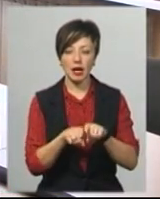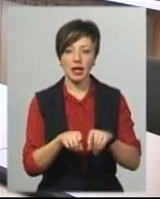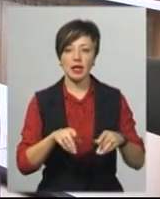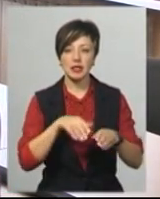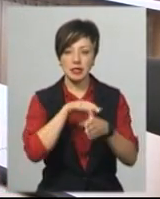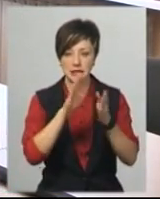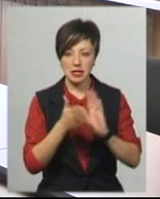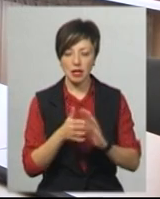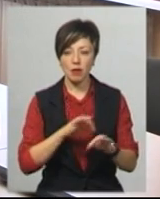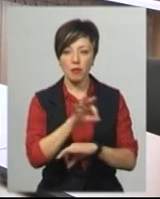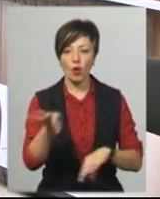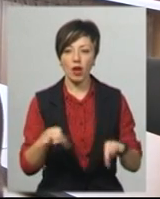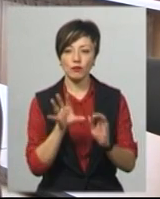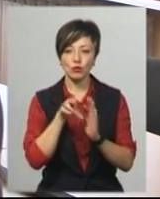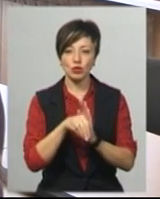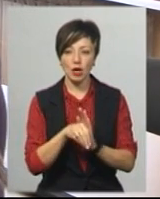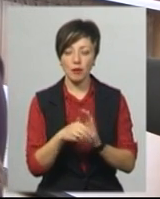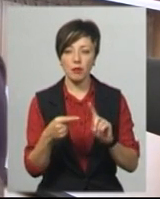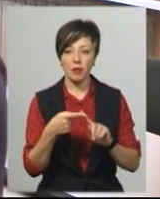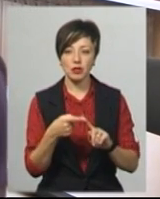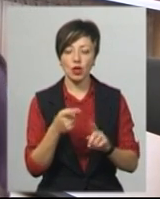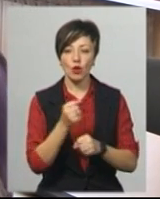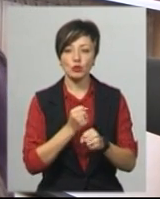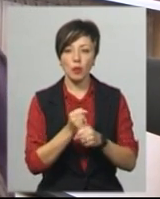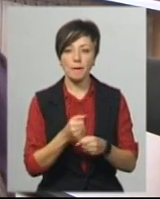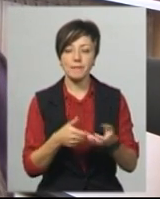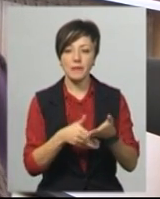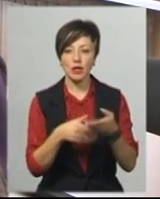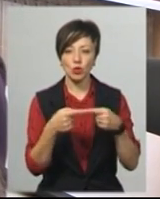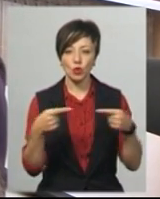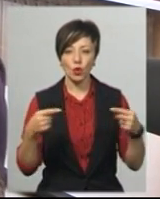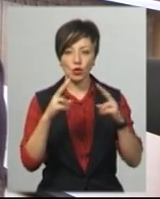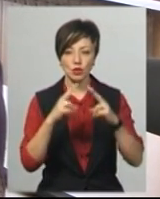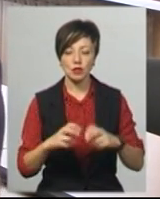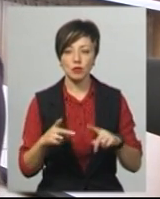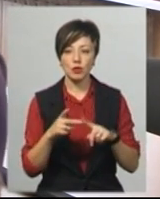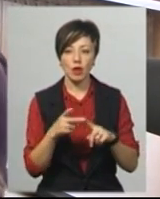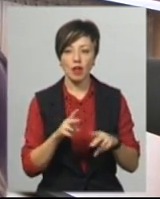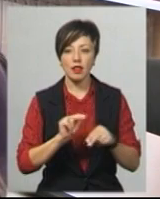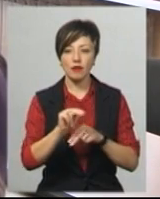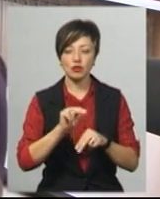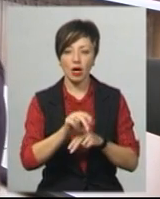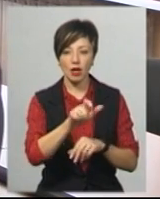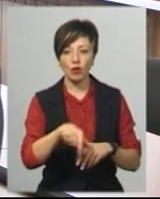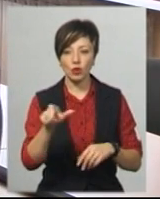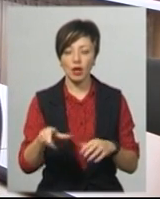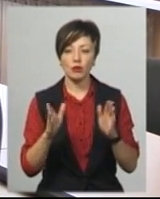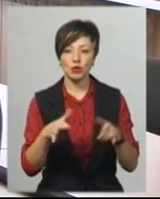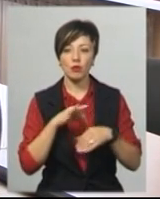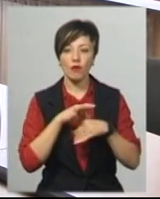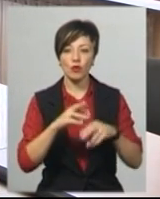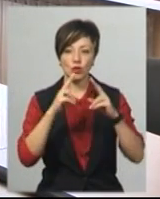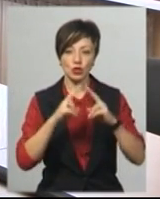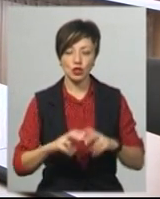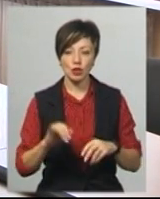проєкт, який включає в себе розробку методології дослідження, по-друге – навчання людей, які будуть проводити